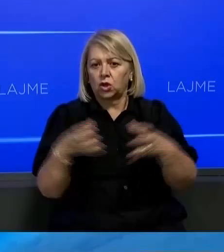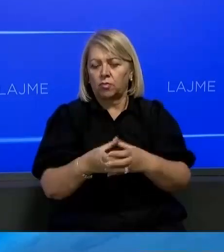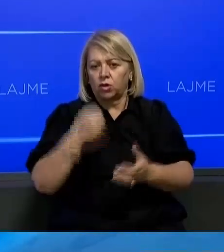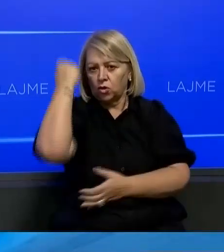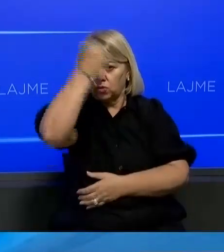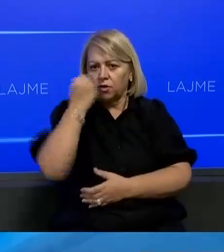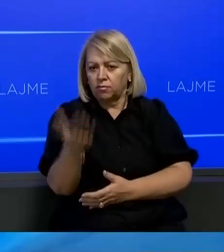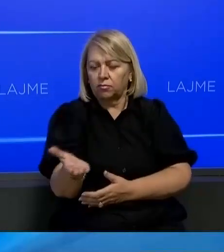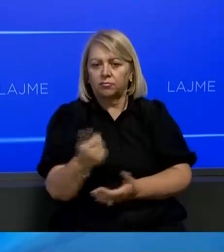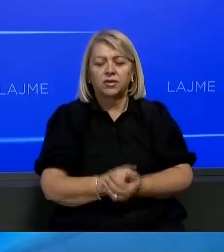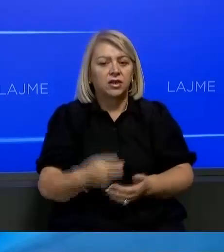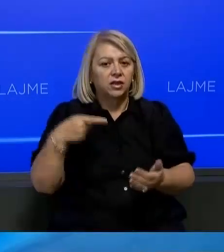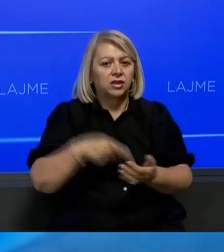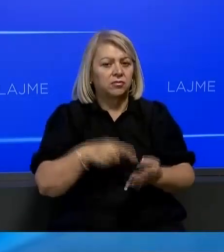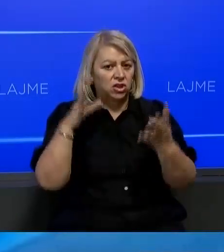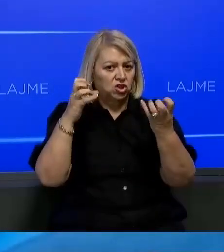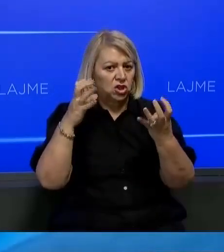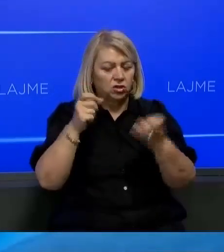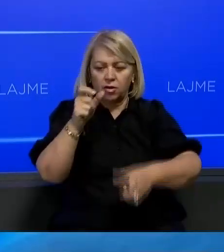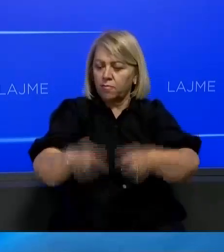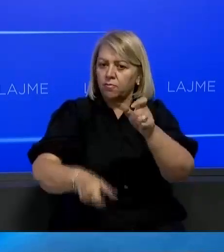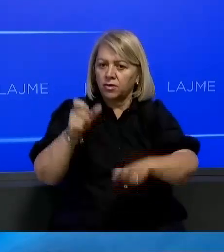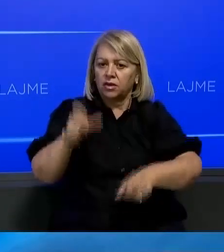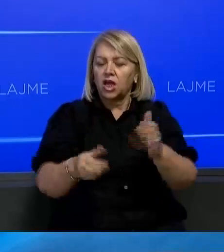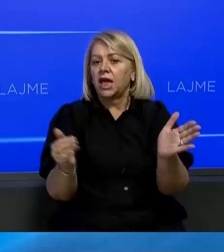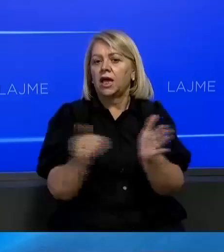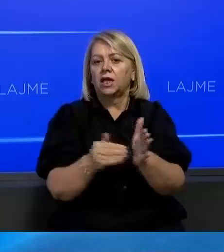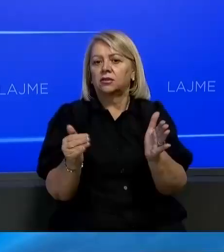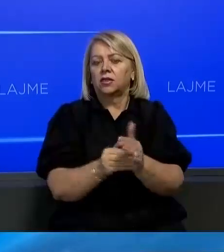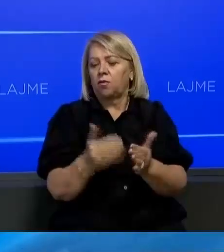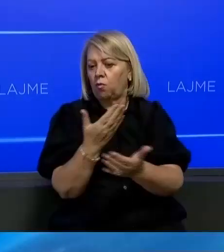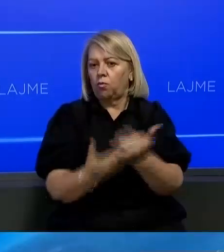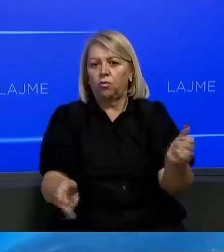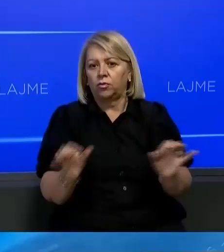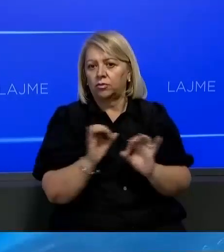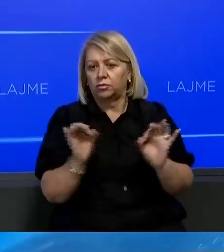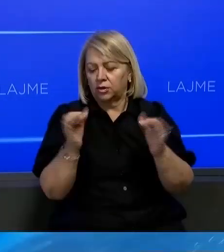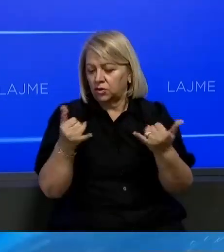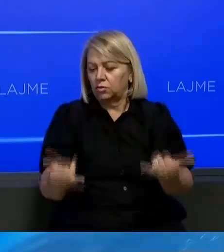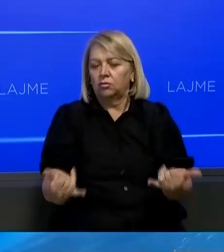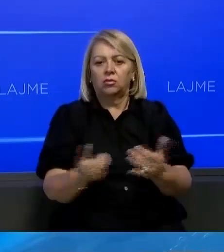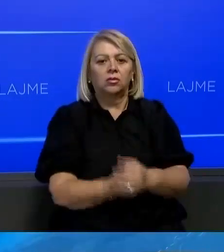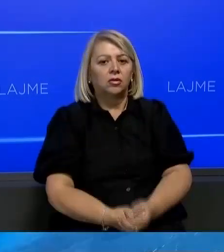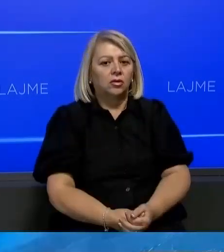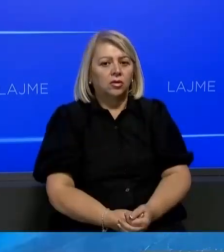Kosovë. 1.600 persona janë ende pavarë edhe sot që flasëm.